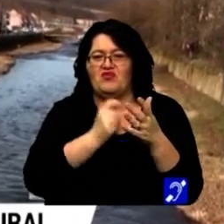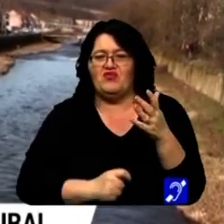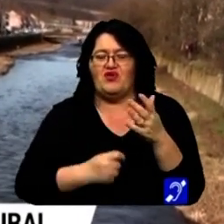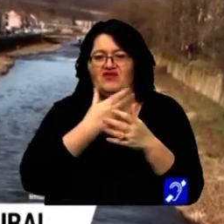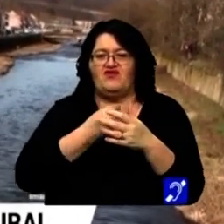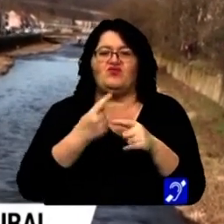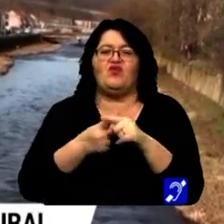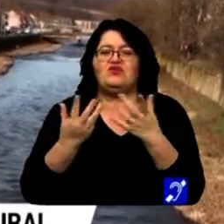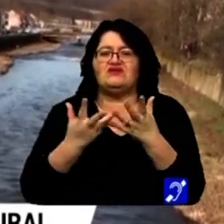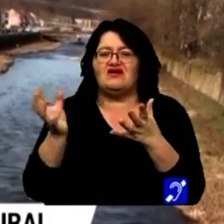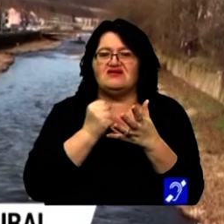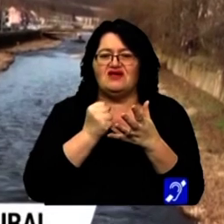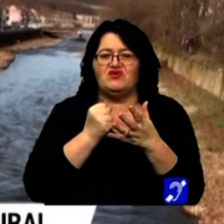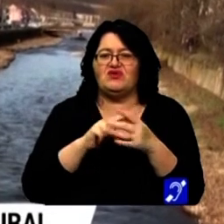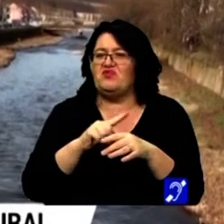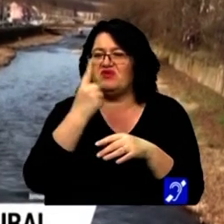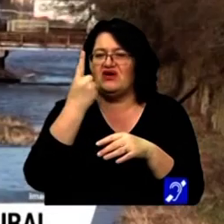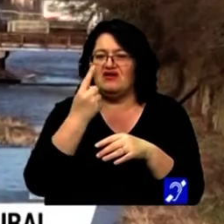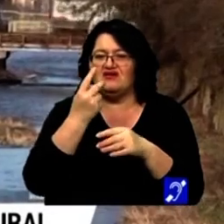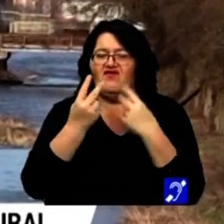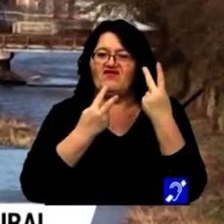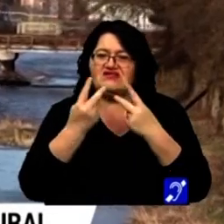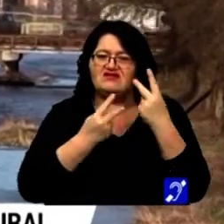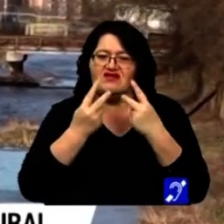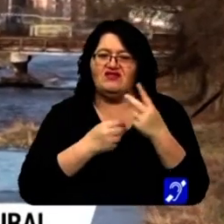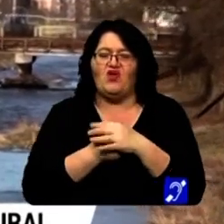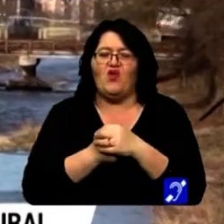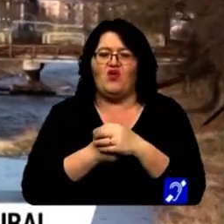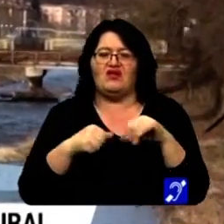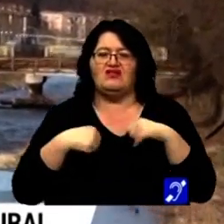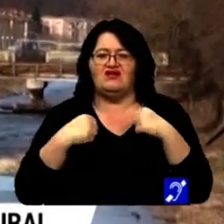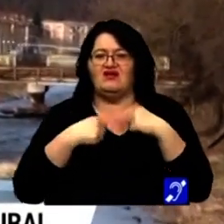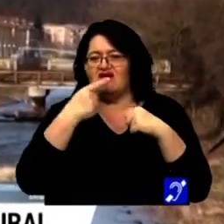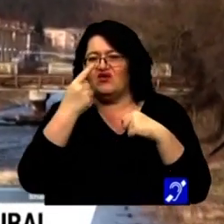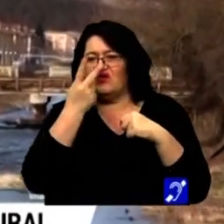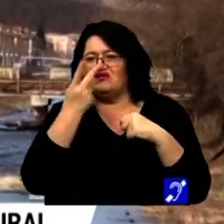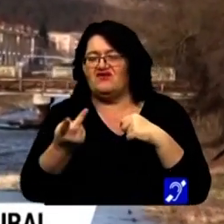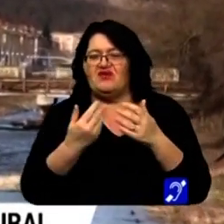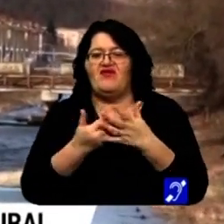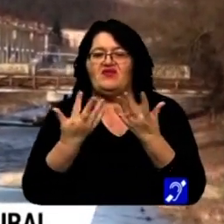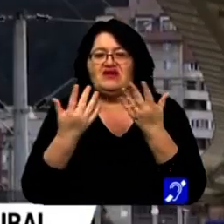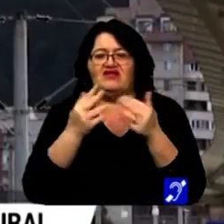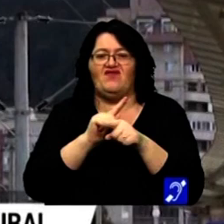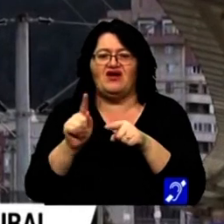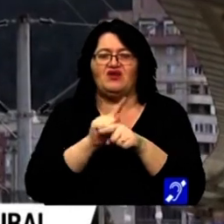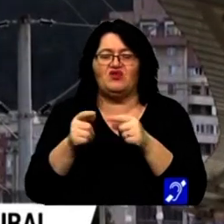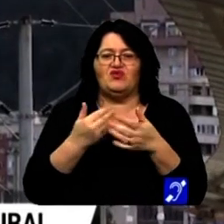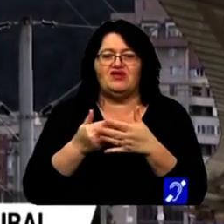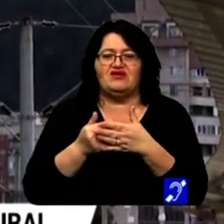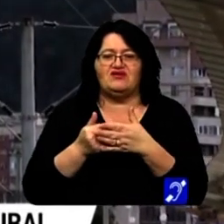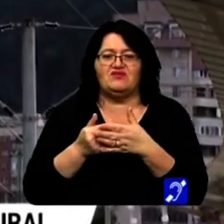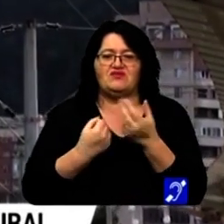frumos care să aducă, în primul rând, vizitatori tineri în oraș, pentru că avem și câteva elemente de